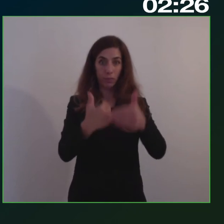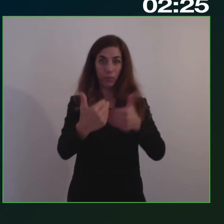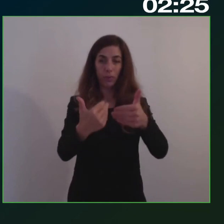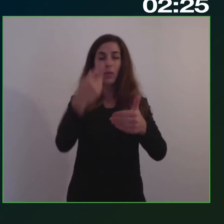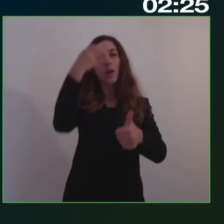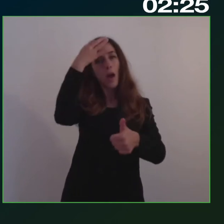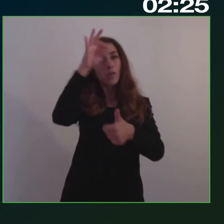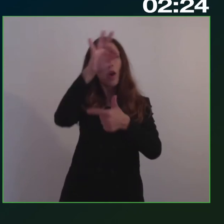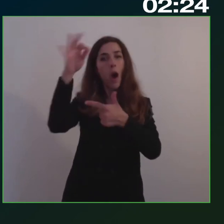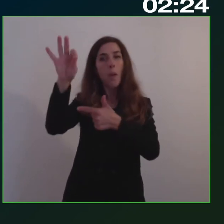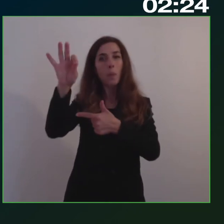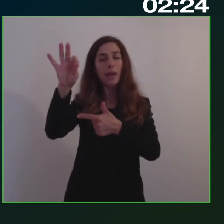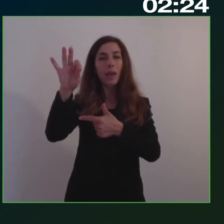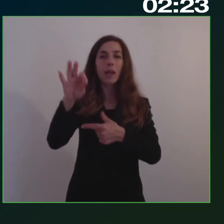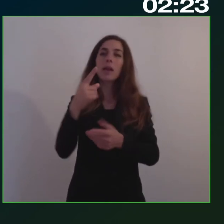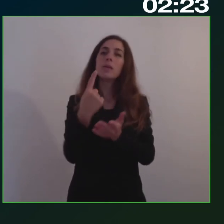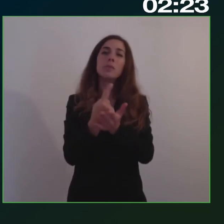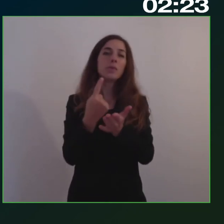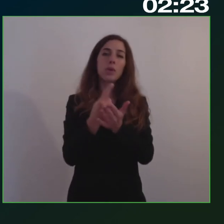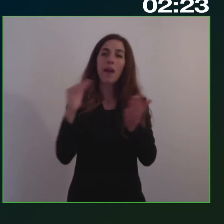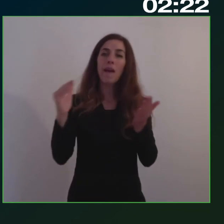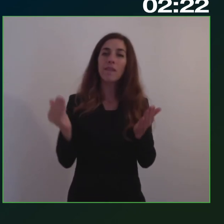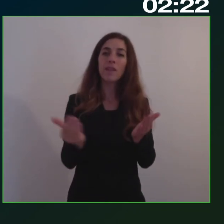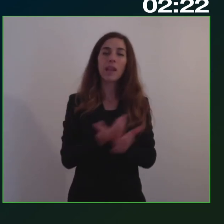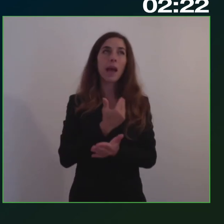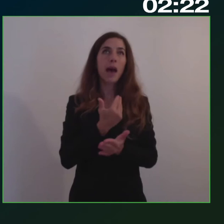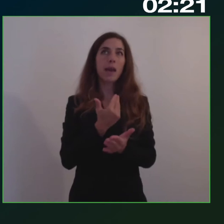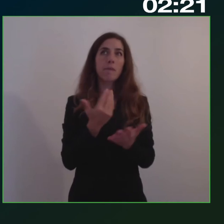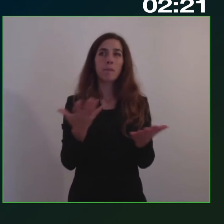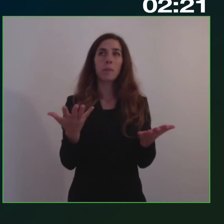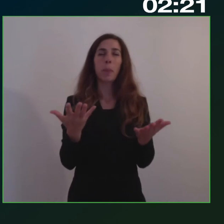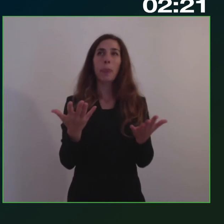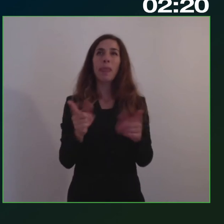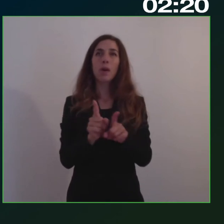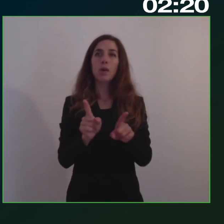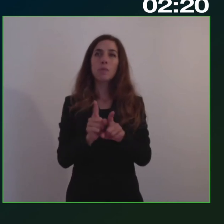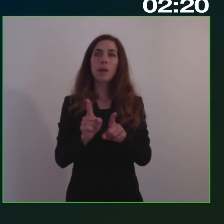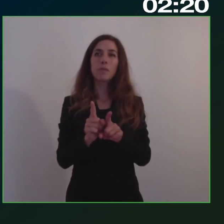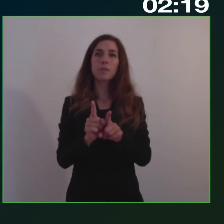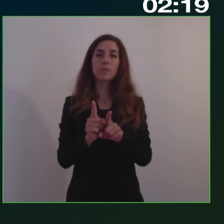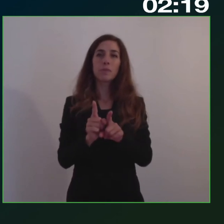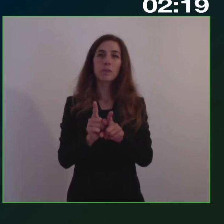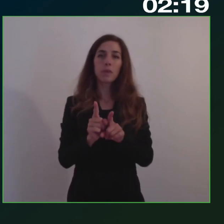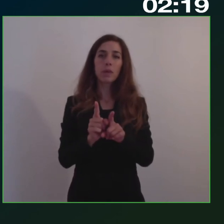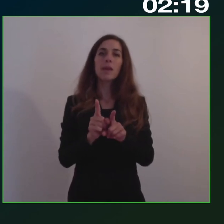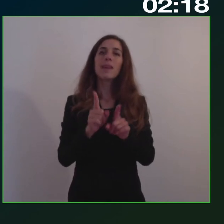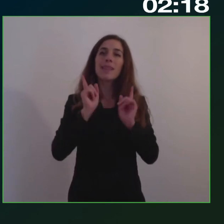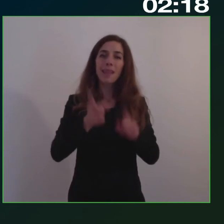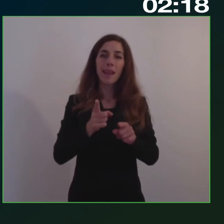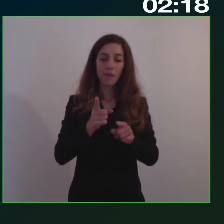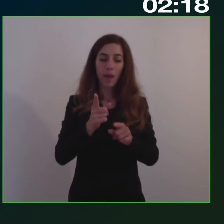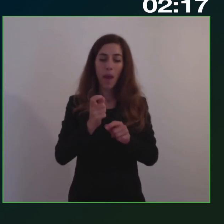che non si riesca a partire dalla scala giusta,